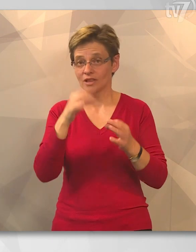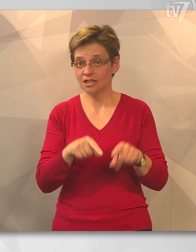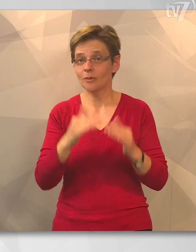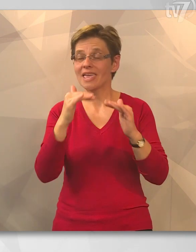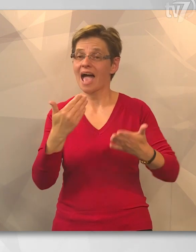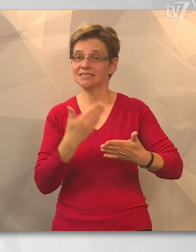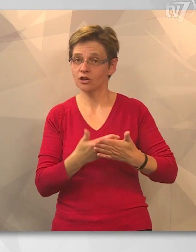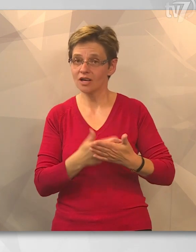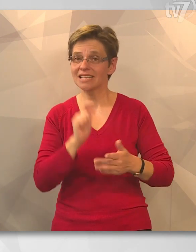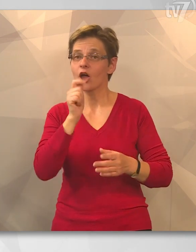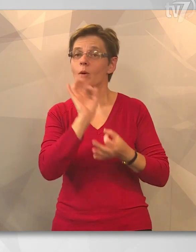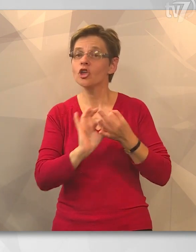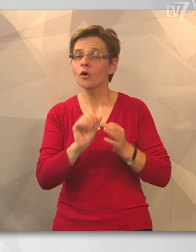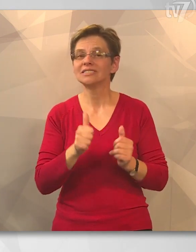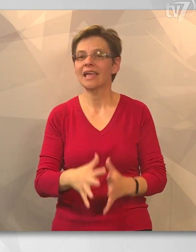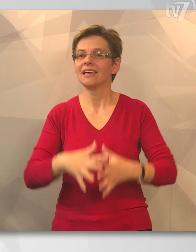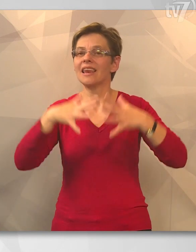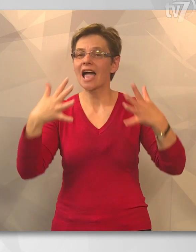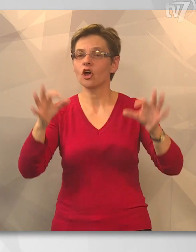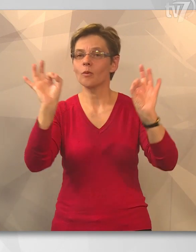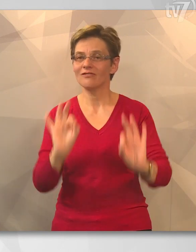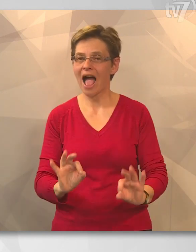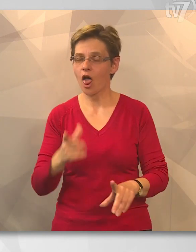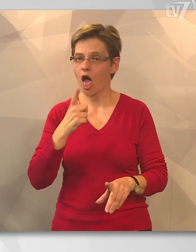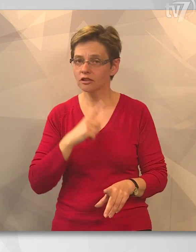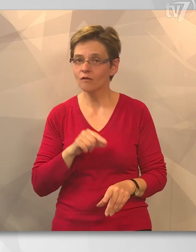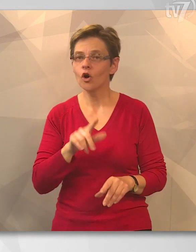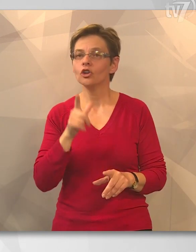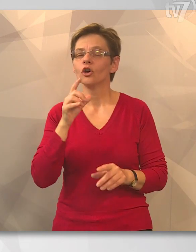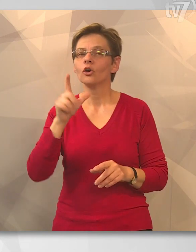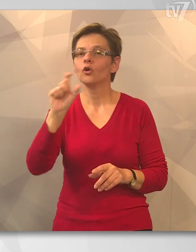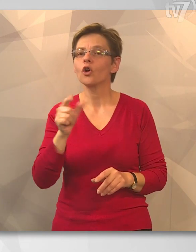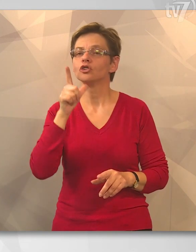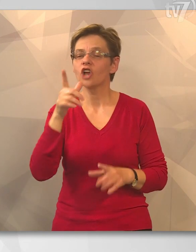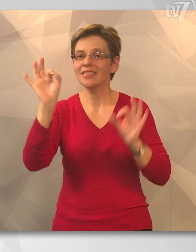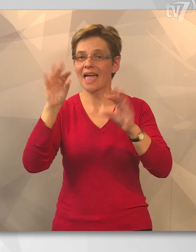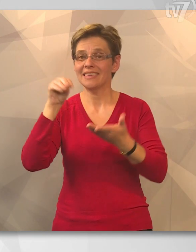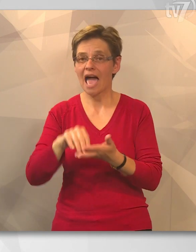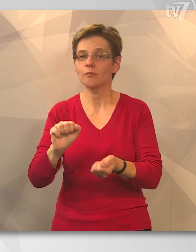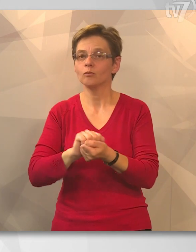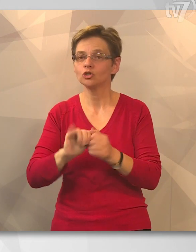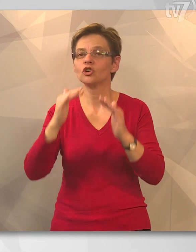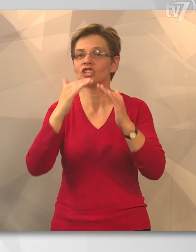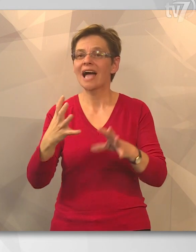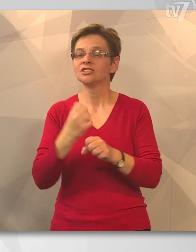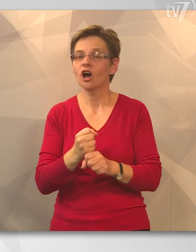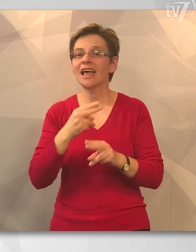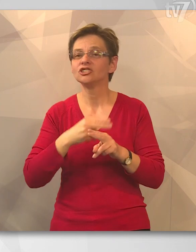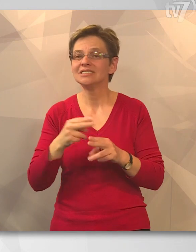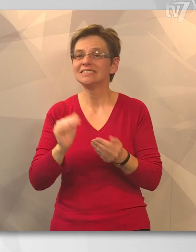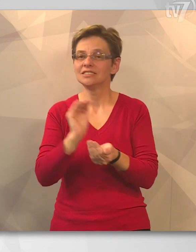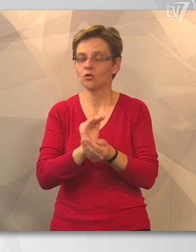megtartott eseményházigazdája Magyarország egyik legnagyobb vállalata volt, amelynek Körösladányi gyárjában mosó- és